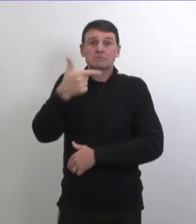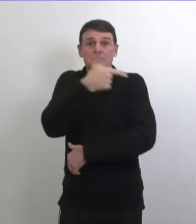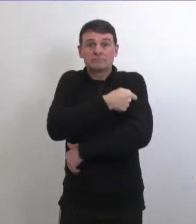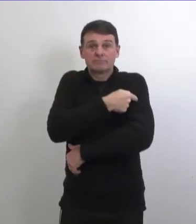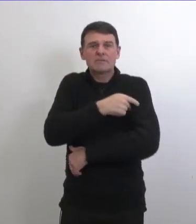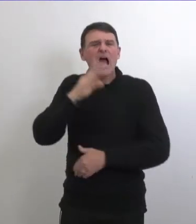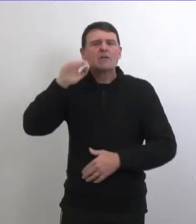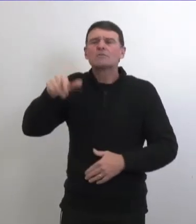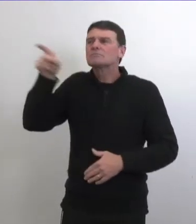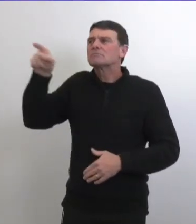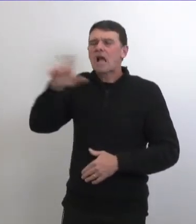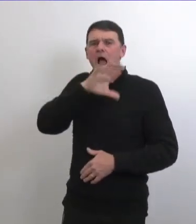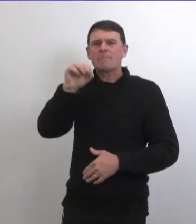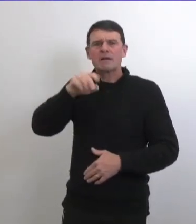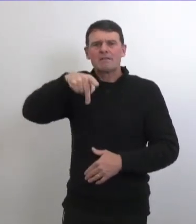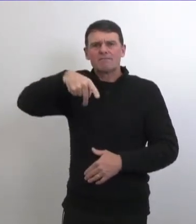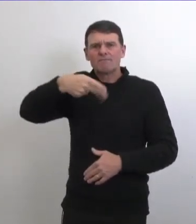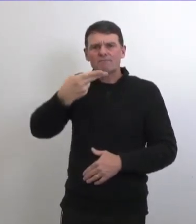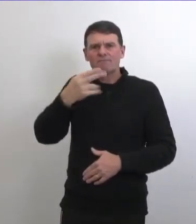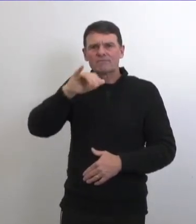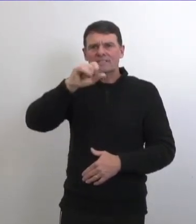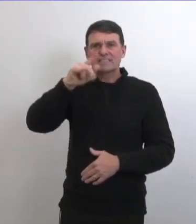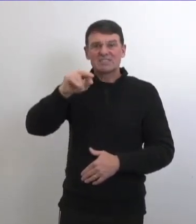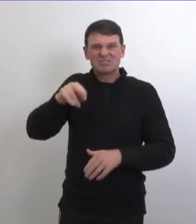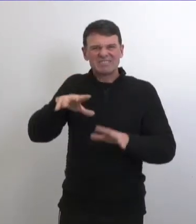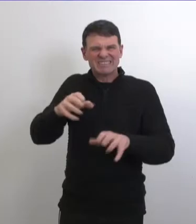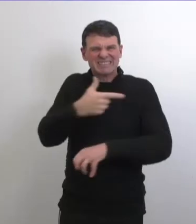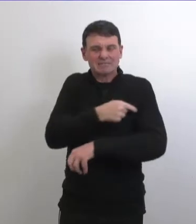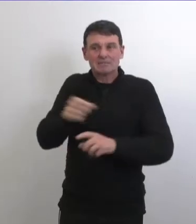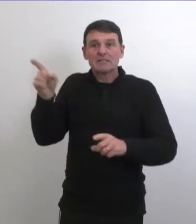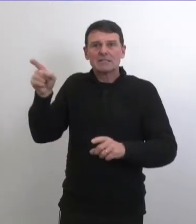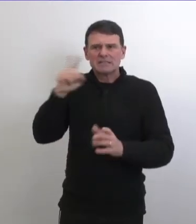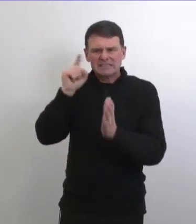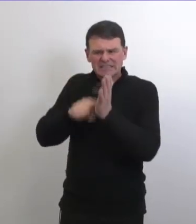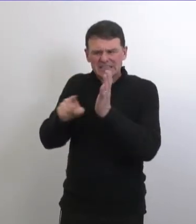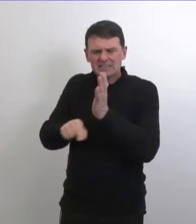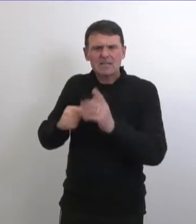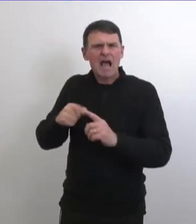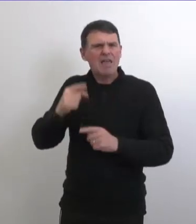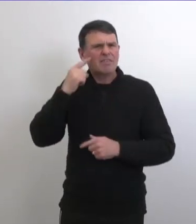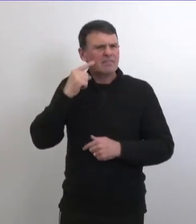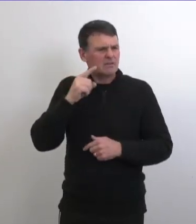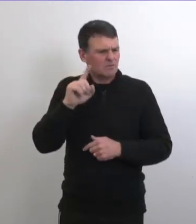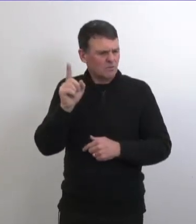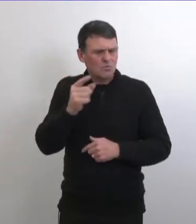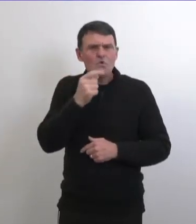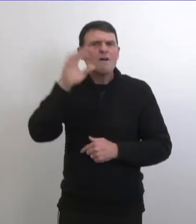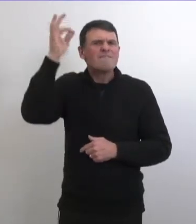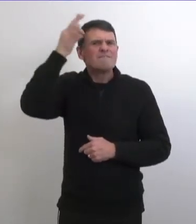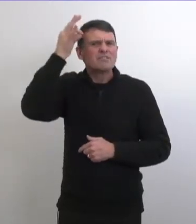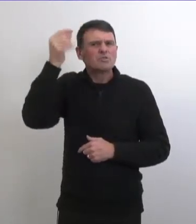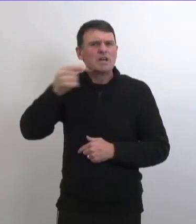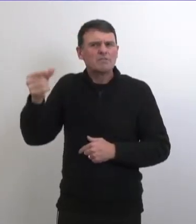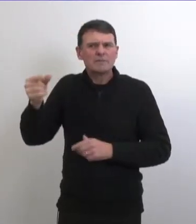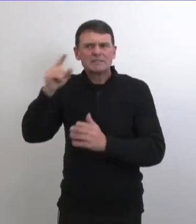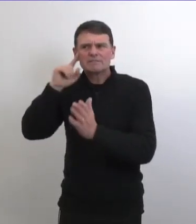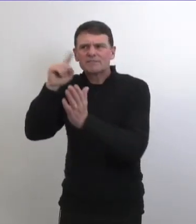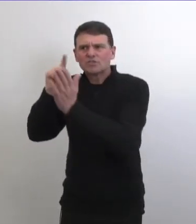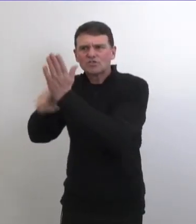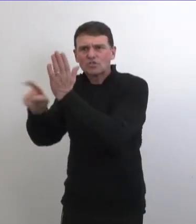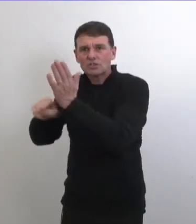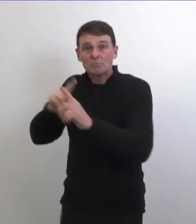il y en a qui disent qu'avec faille sur on peut extraire jusqu'à 20% de la dose pour créer un autre vaccin est que c'est quelque chose qu'on examine